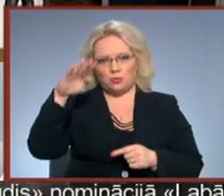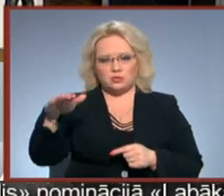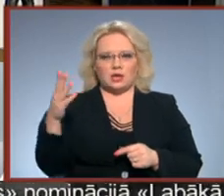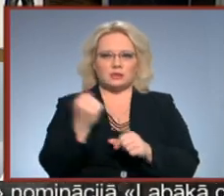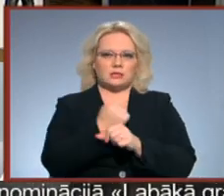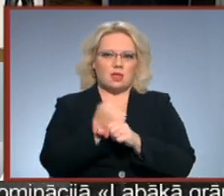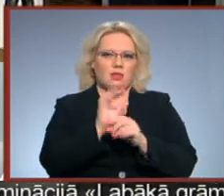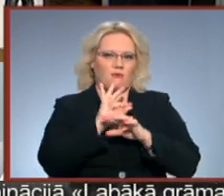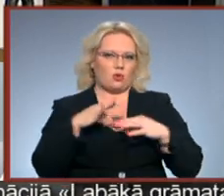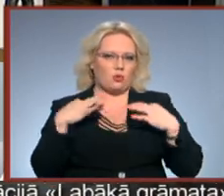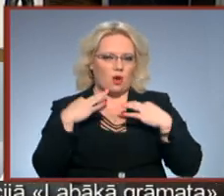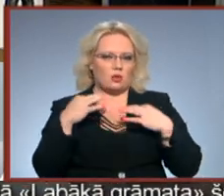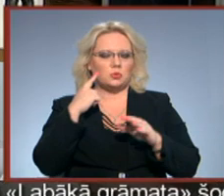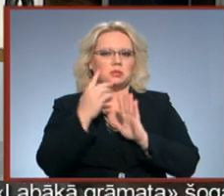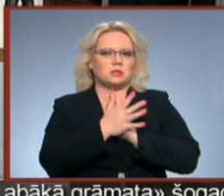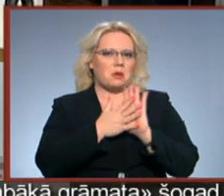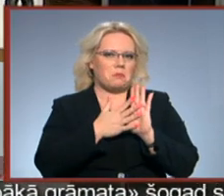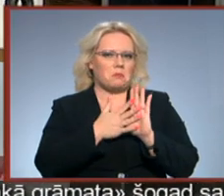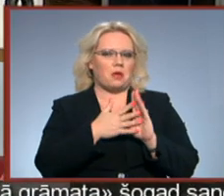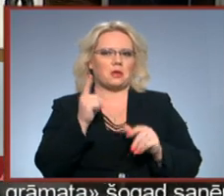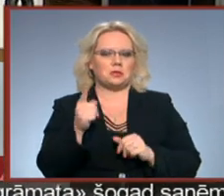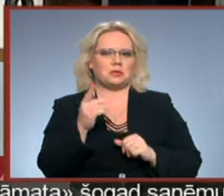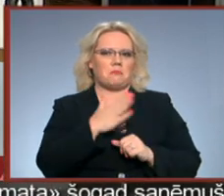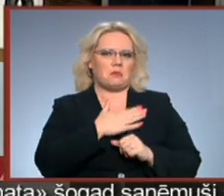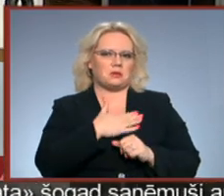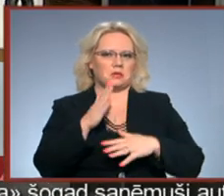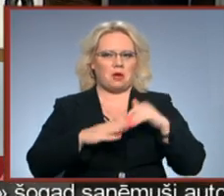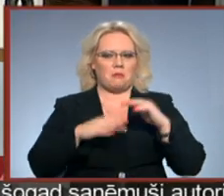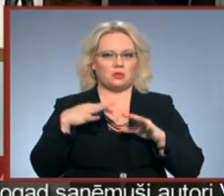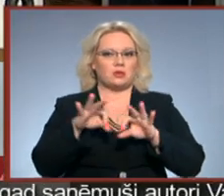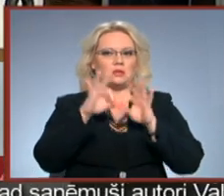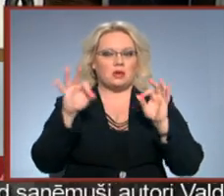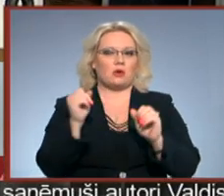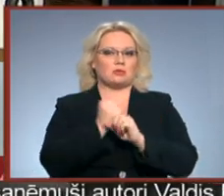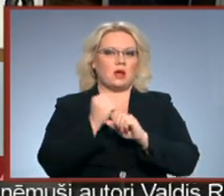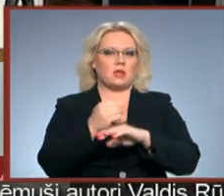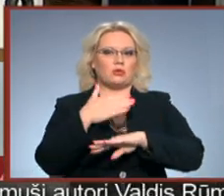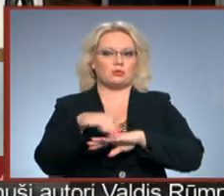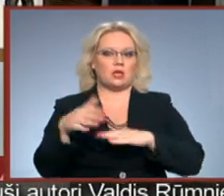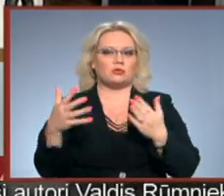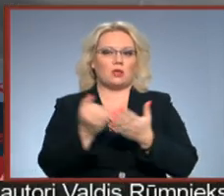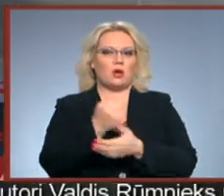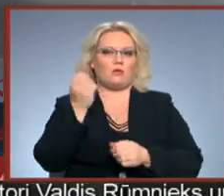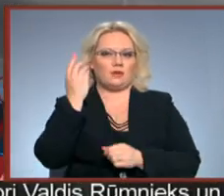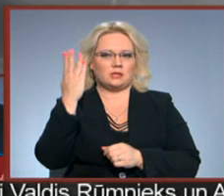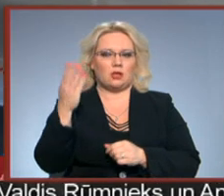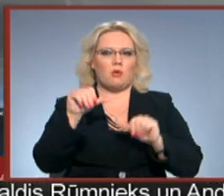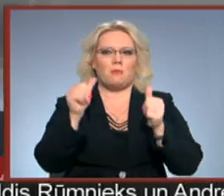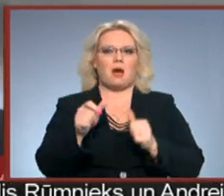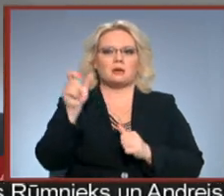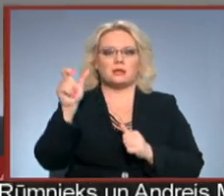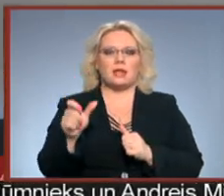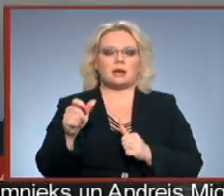izgatavoja rotas lietas, un es sapratu, ka tas ir mans amats. Tā es sāku strādāt uz ielas, un tad arī ieguvu izglītību. Mākslinieks